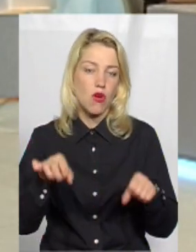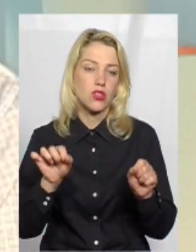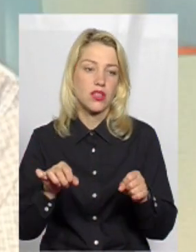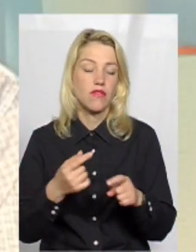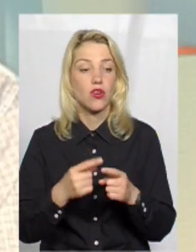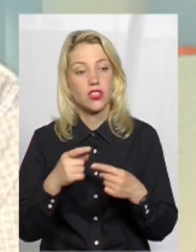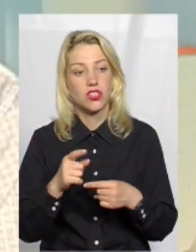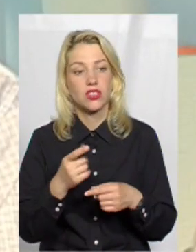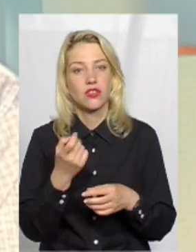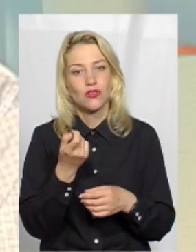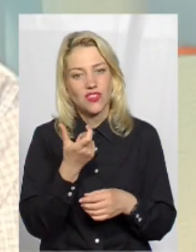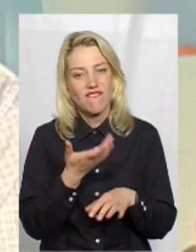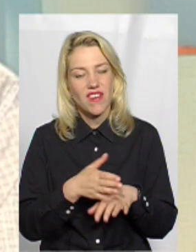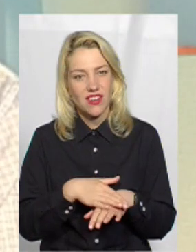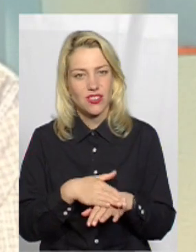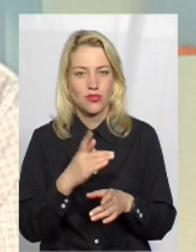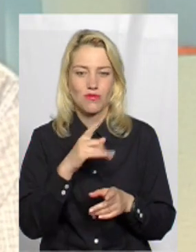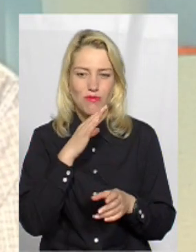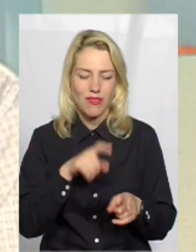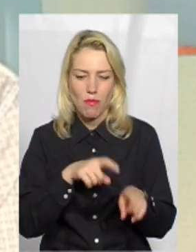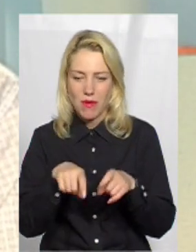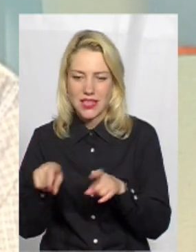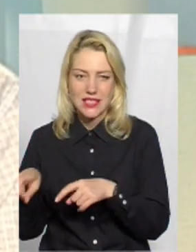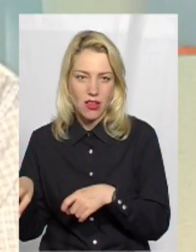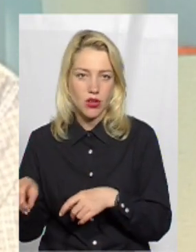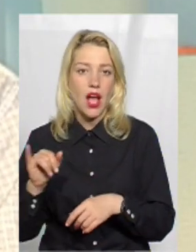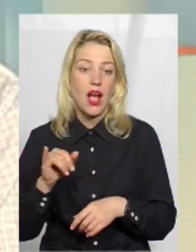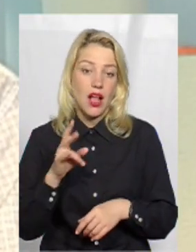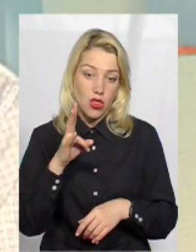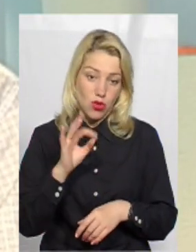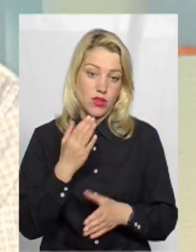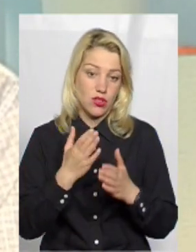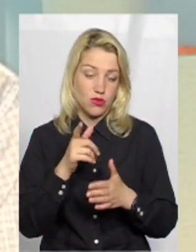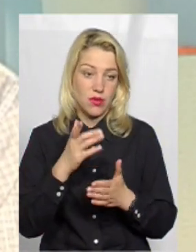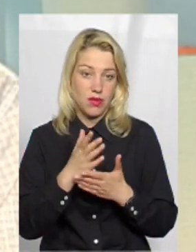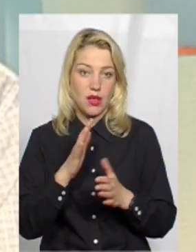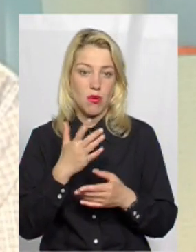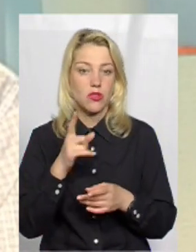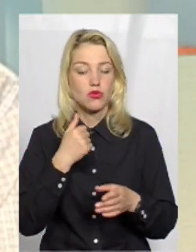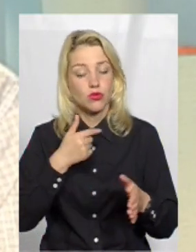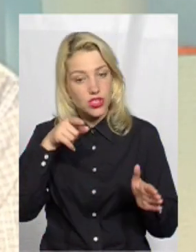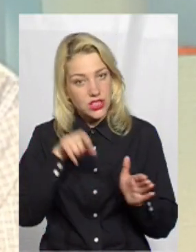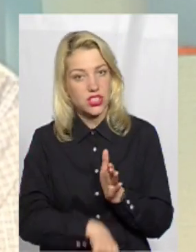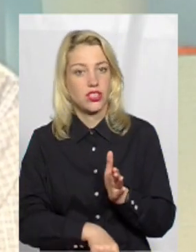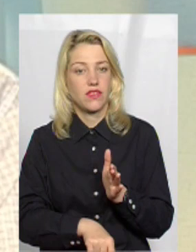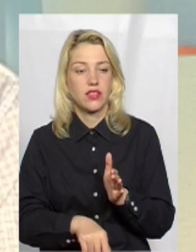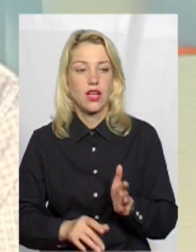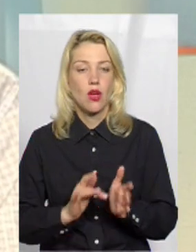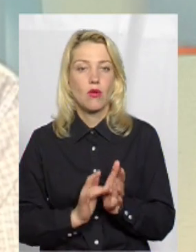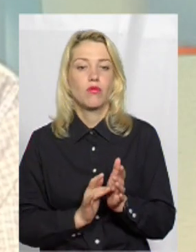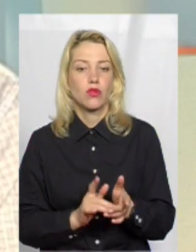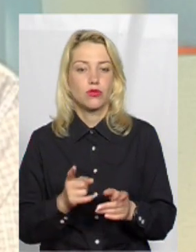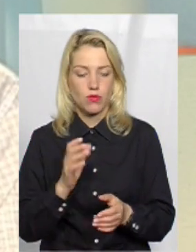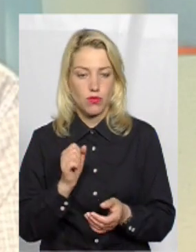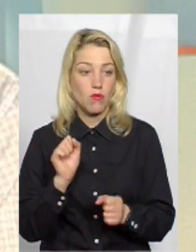справа, що це трішки важко, тому що є багато пересадок, але якщо у тебе є момент, що ти хочеш здешевити свою подорож, так, тому що